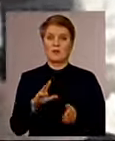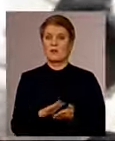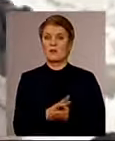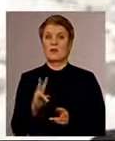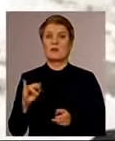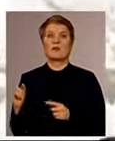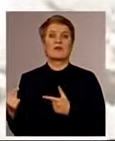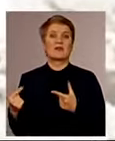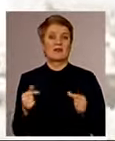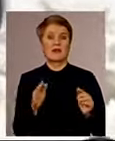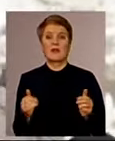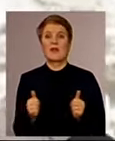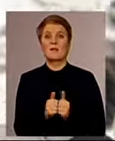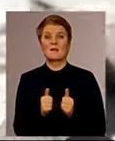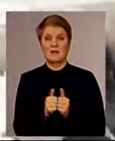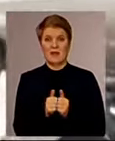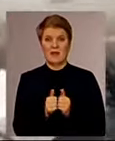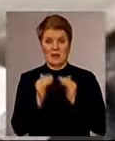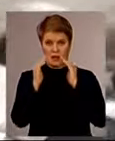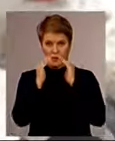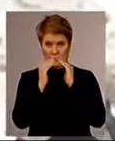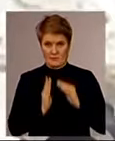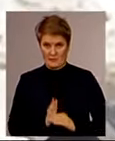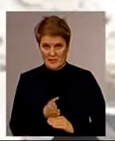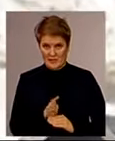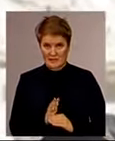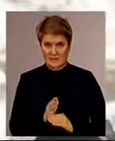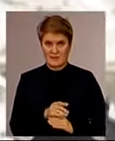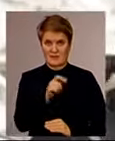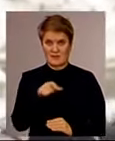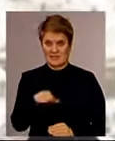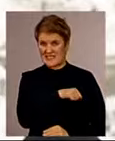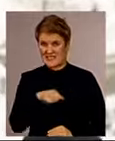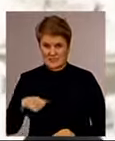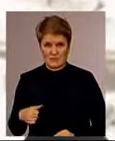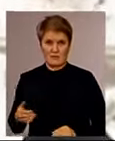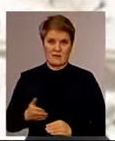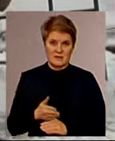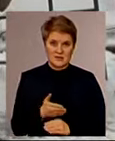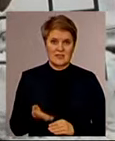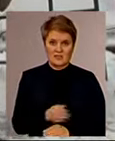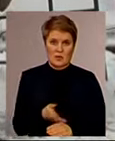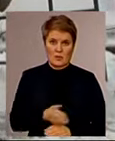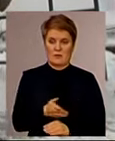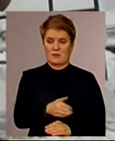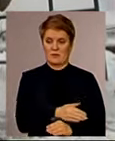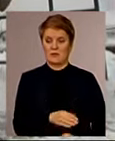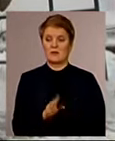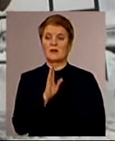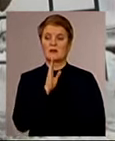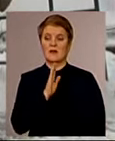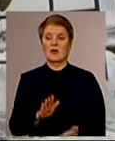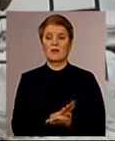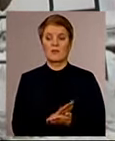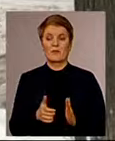ніде, тільки біля під'їздів, там, де власники самі повиходили з лопатами, перешищали. Пані Ніно прибирає територію